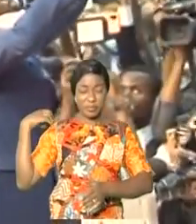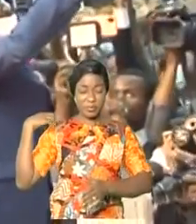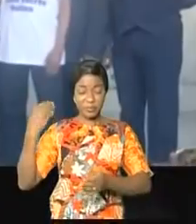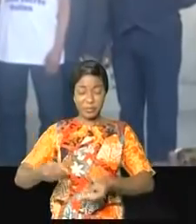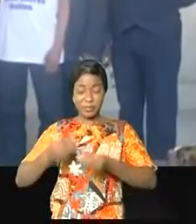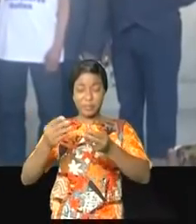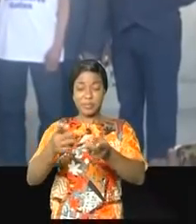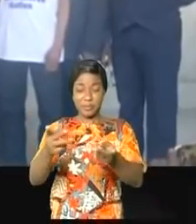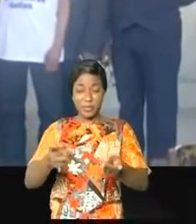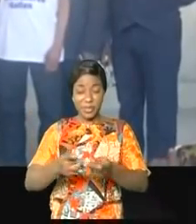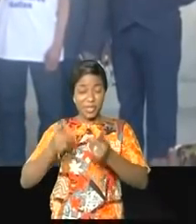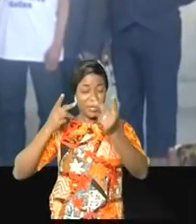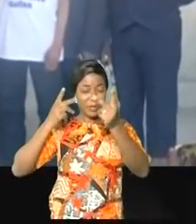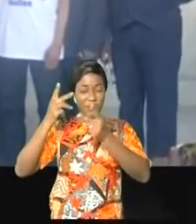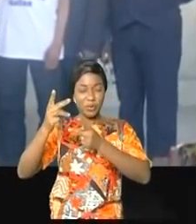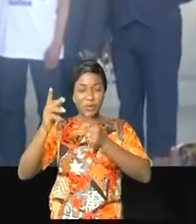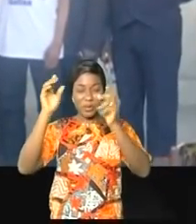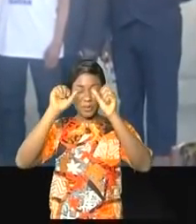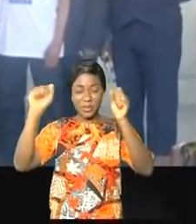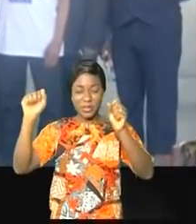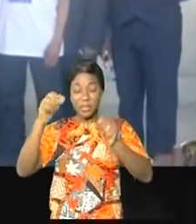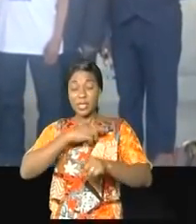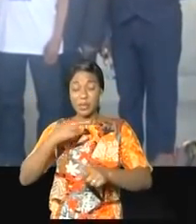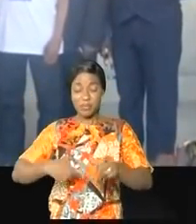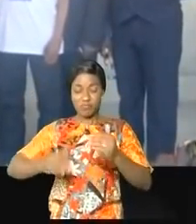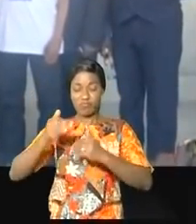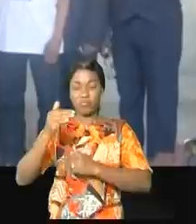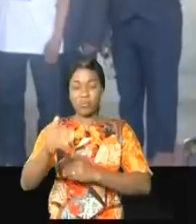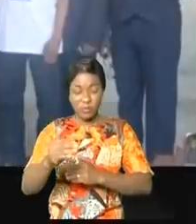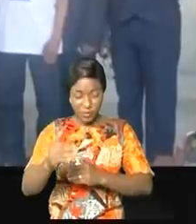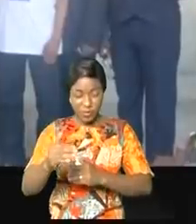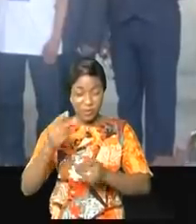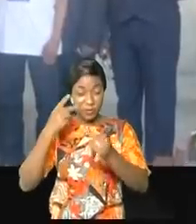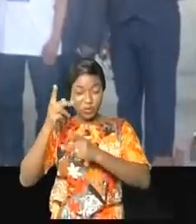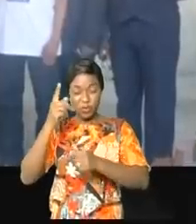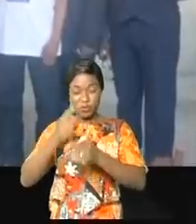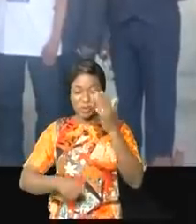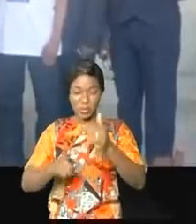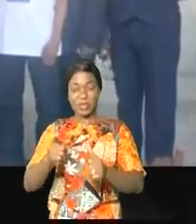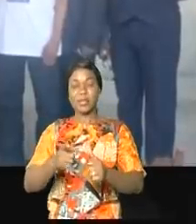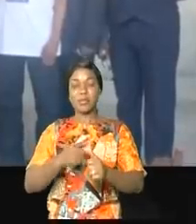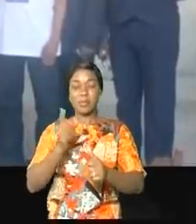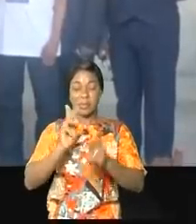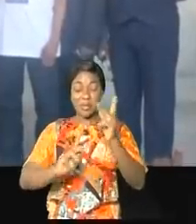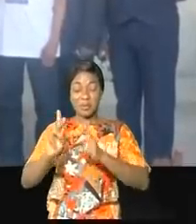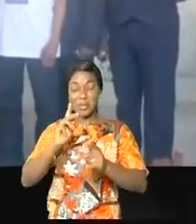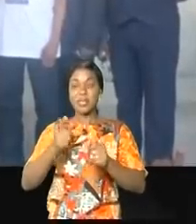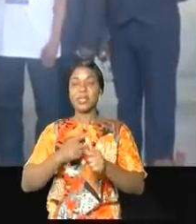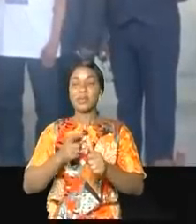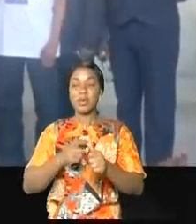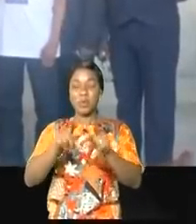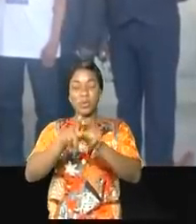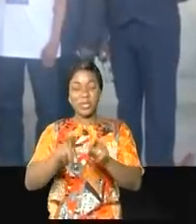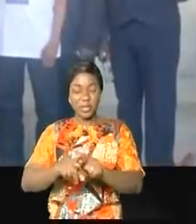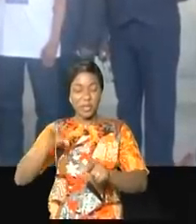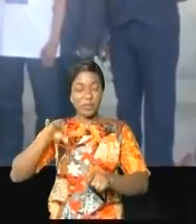la vision du président de la République, chef de l'État, le peuple d'abord, pour garantir les intérêts de tous les Congolaises et